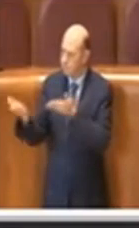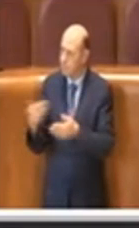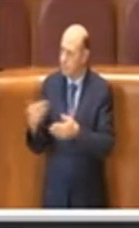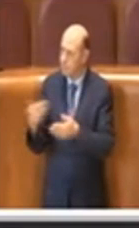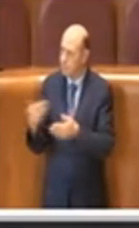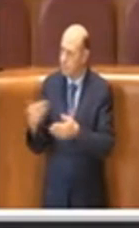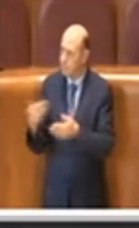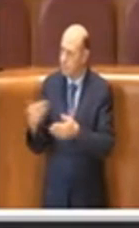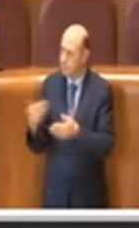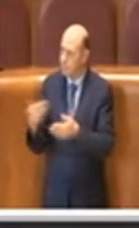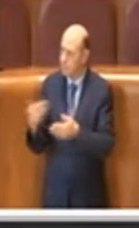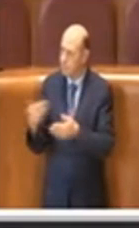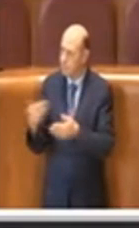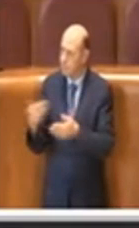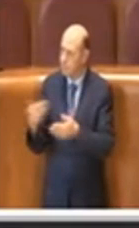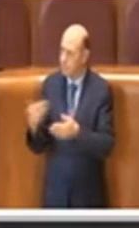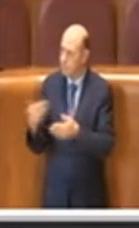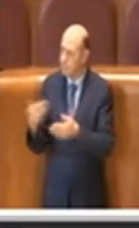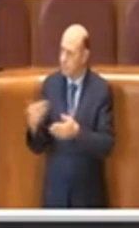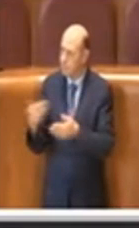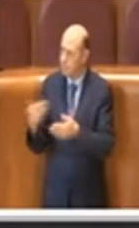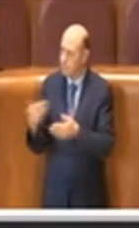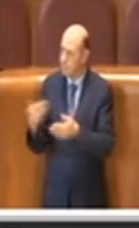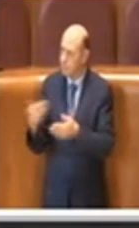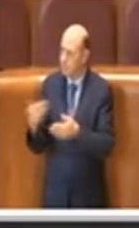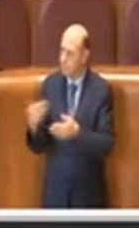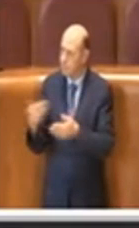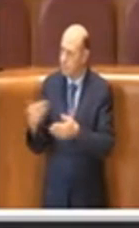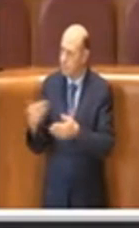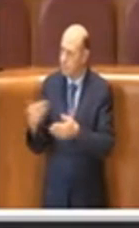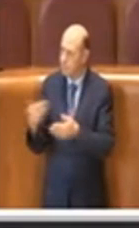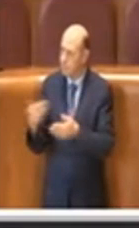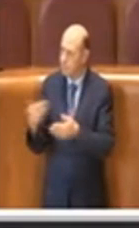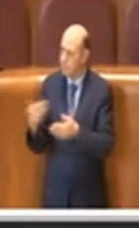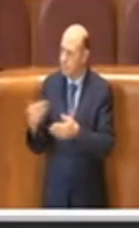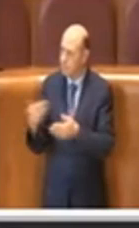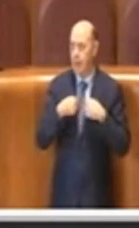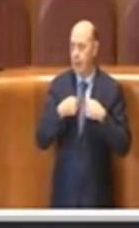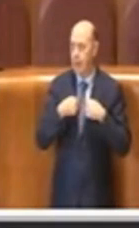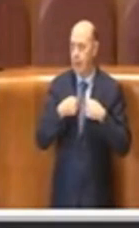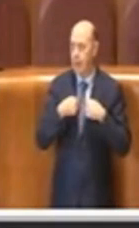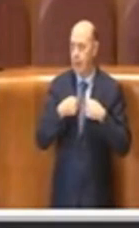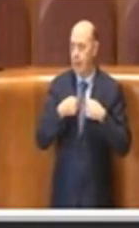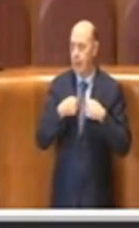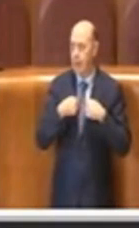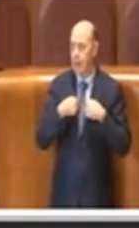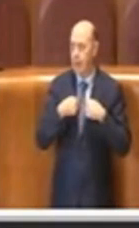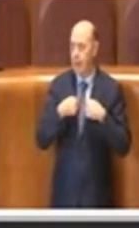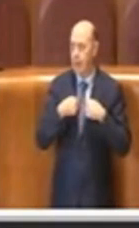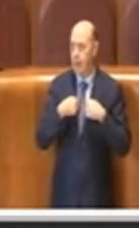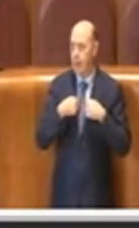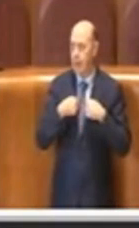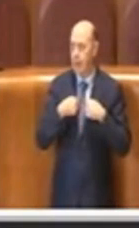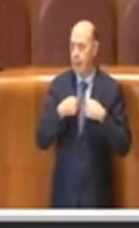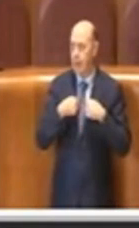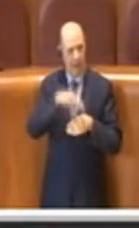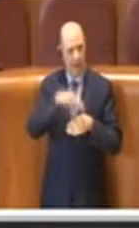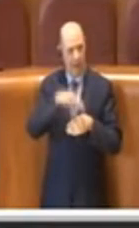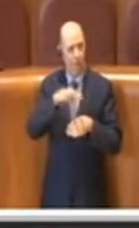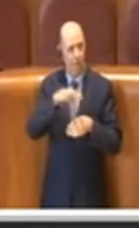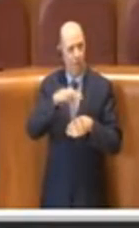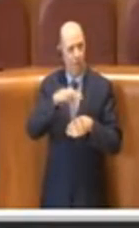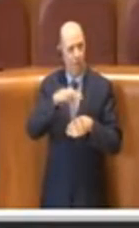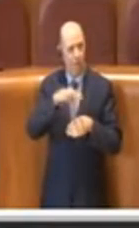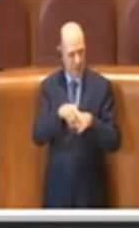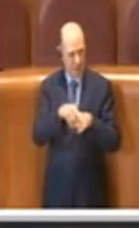Sì, ovviamente intervengo in difformità rispetto alla dichiarazione di voto della consigliera